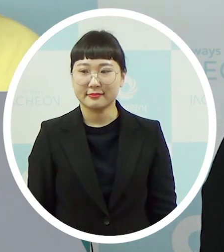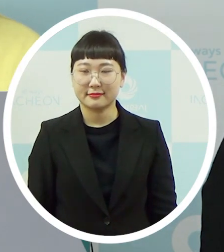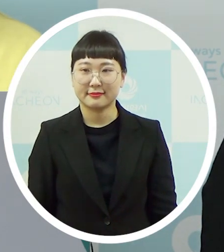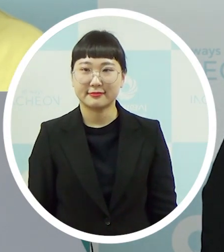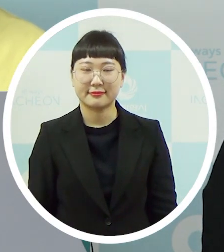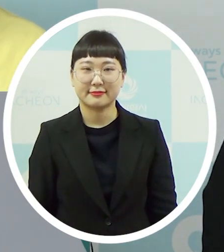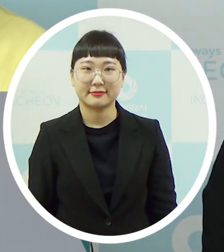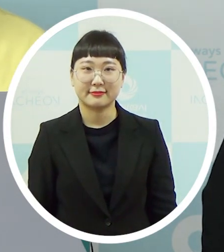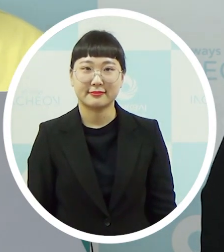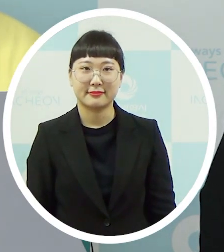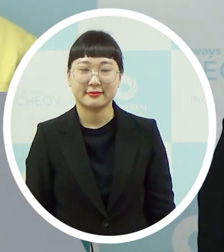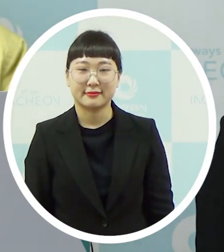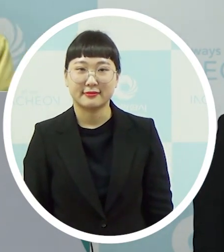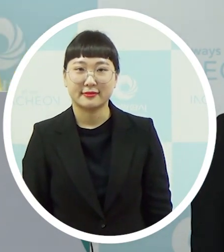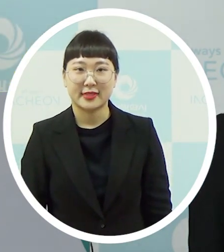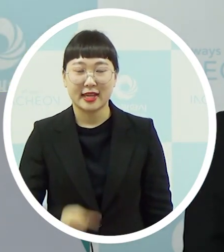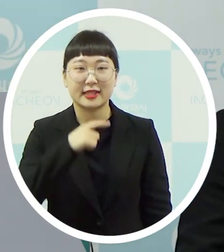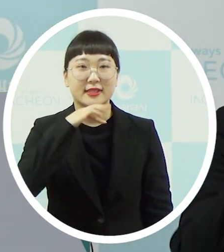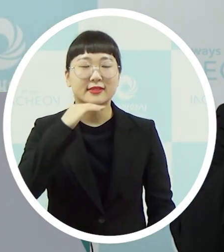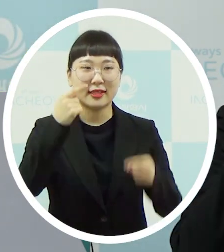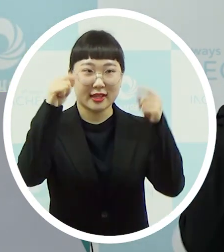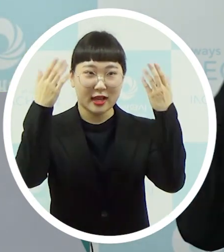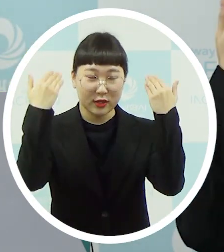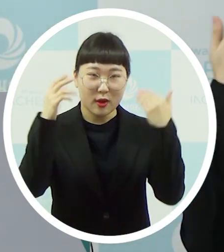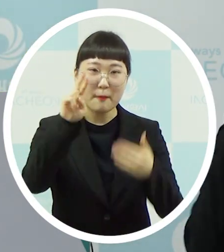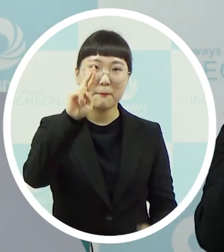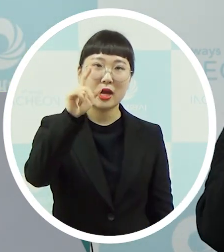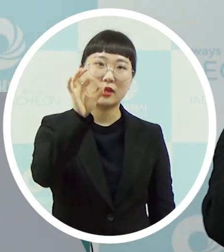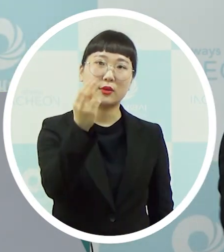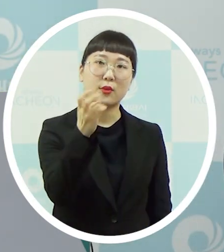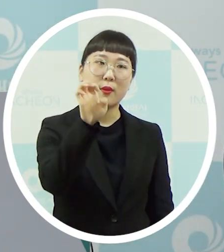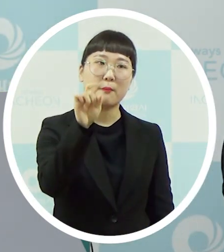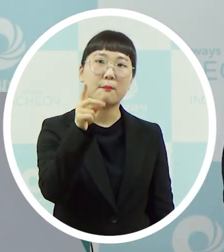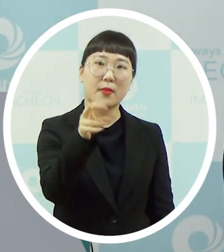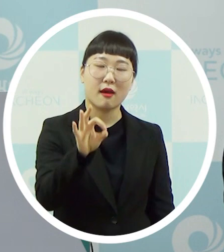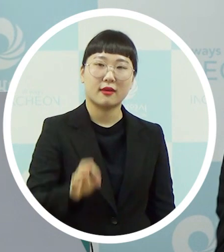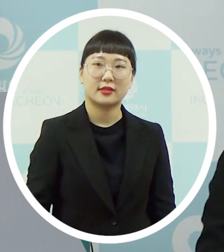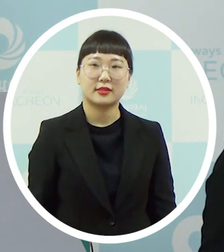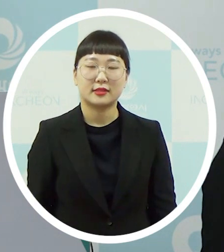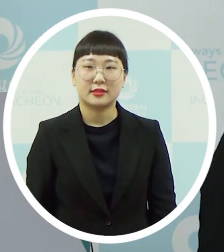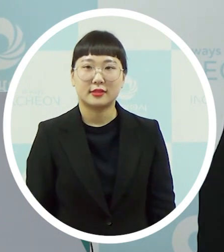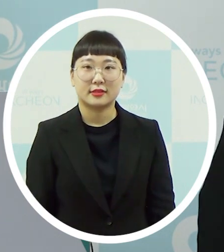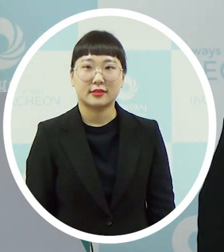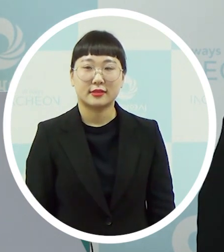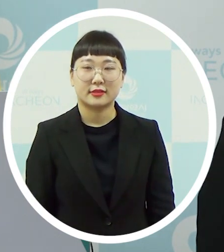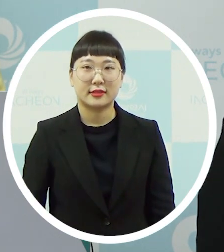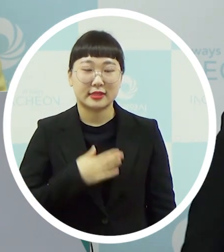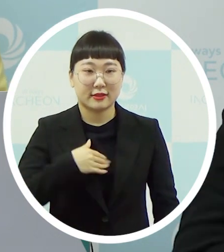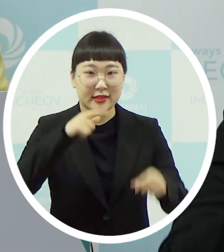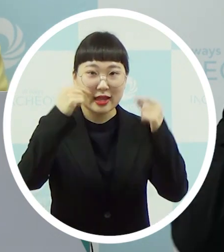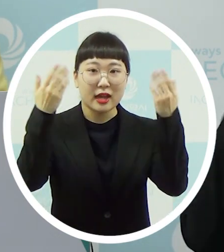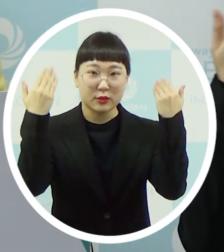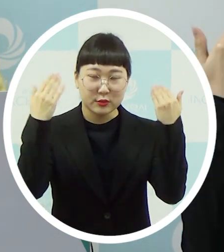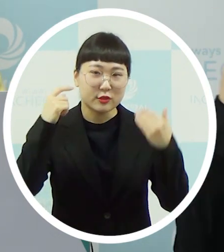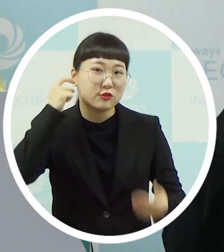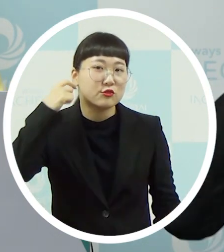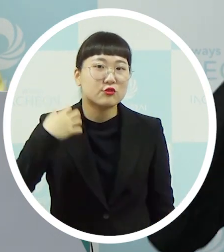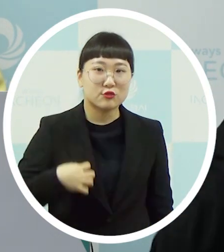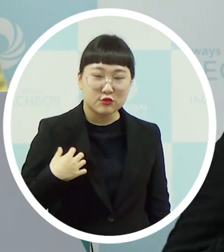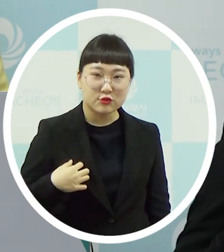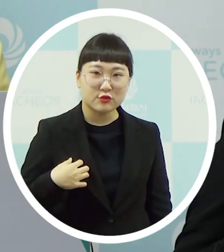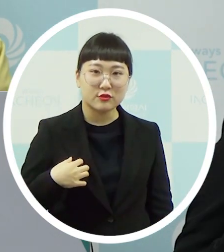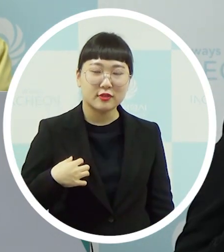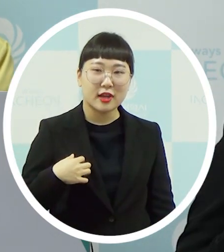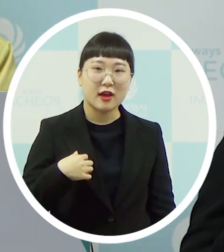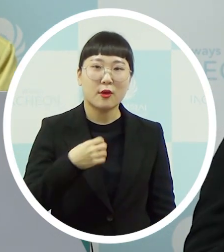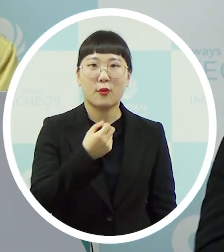네 연세대학교의 박용풍이라고 합니다 저희 연세대학교는 중국이나 홍콩